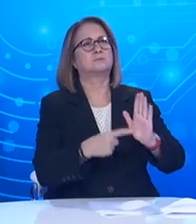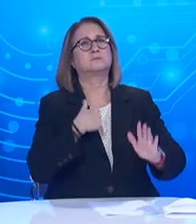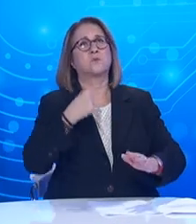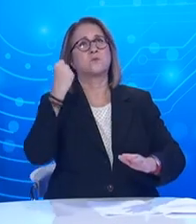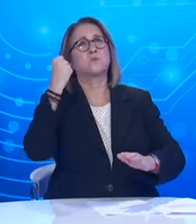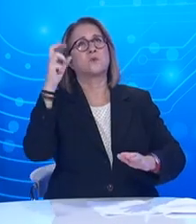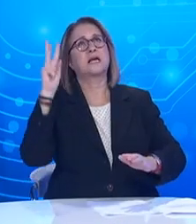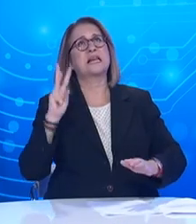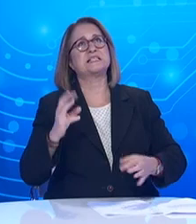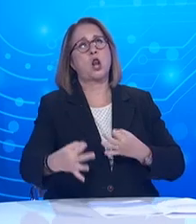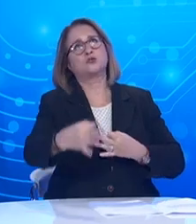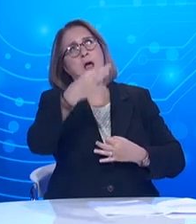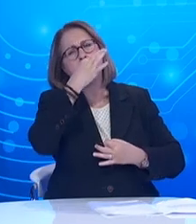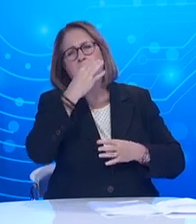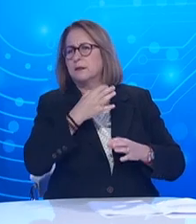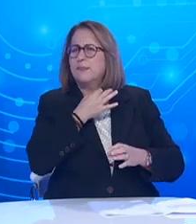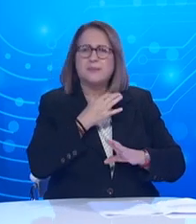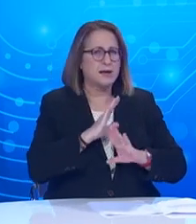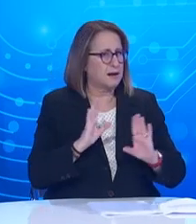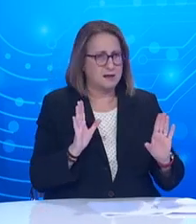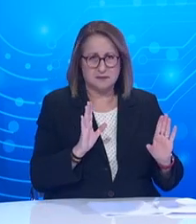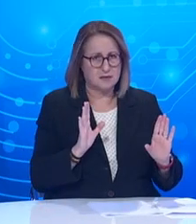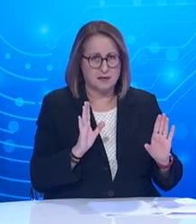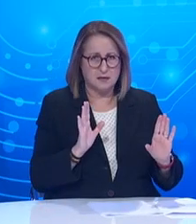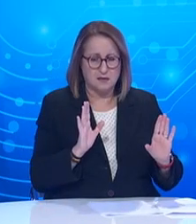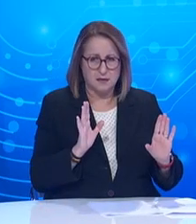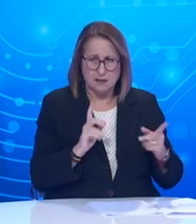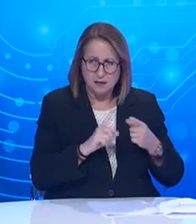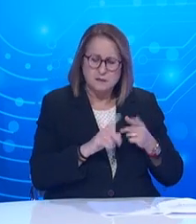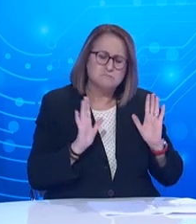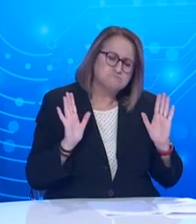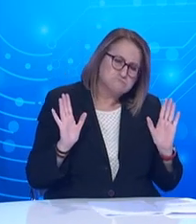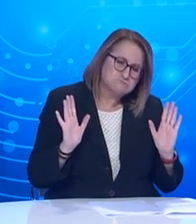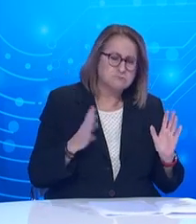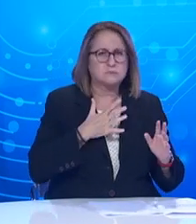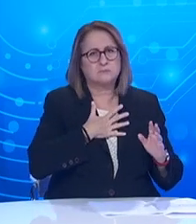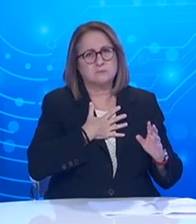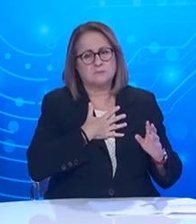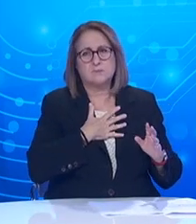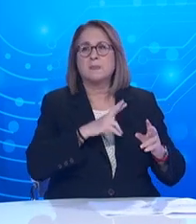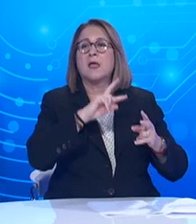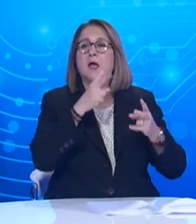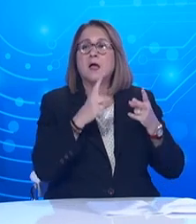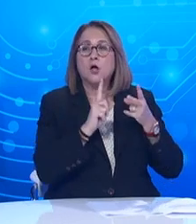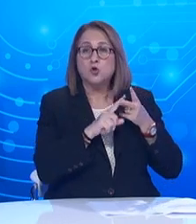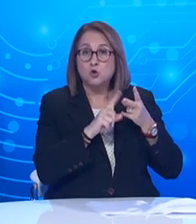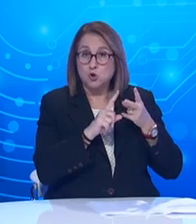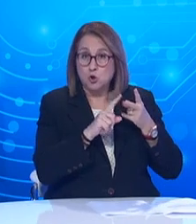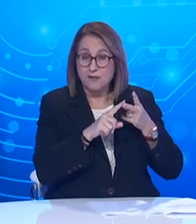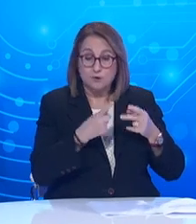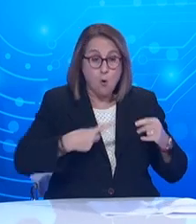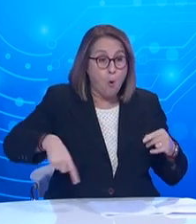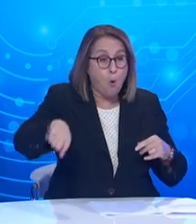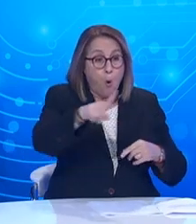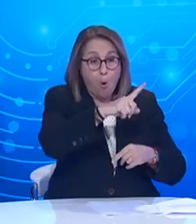Το δεύτερο, το πολύ σημαντικό σε σχέση με αυτό, είναι ότι αυτό που είναι ξεκάθαρο και σίγουρο είναι ότι όλα τα μέλη της κυβέρνησης